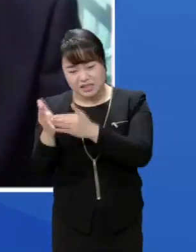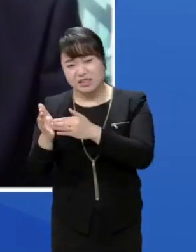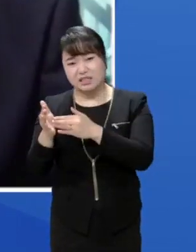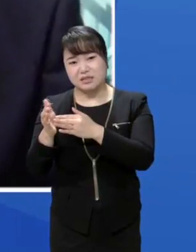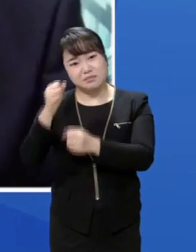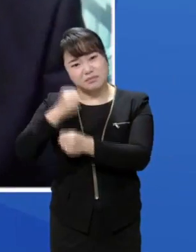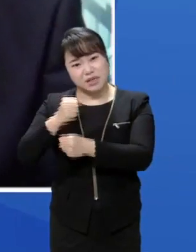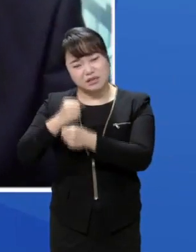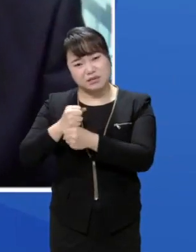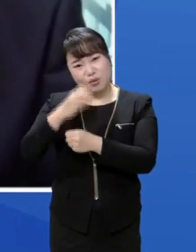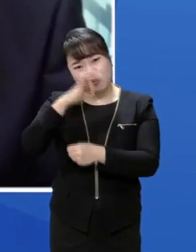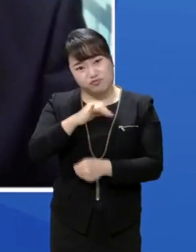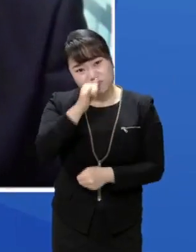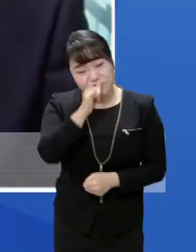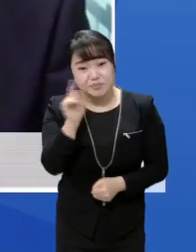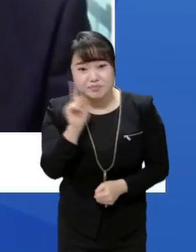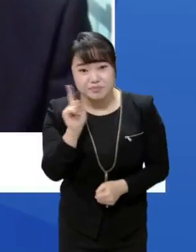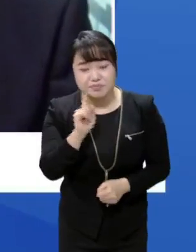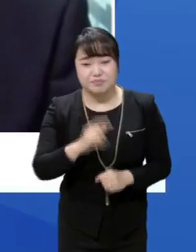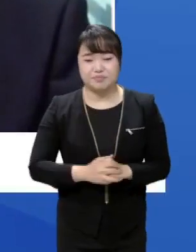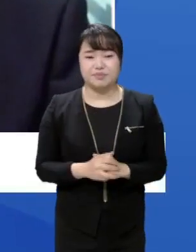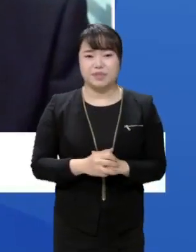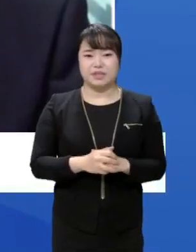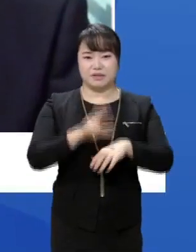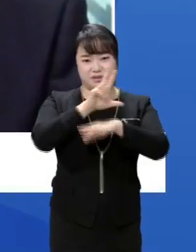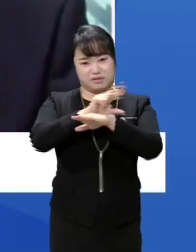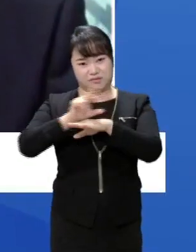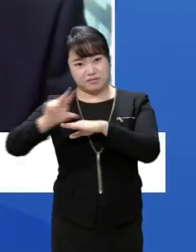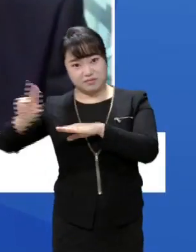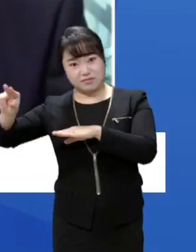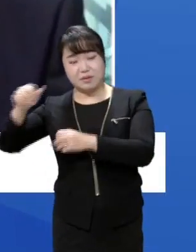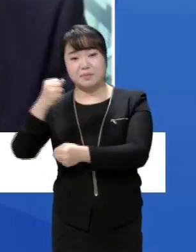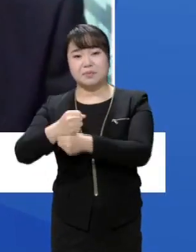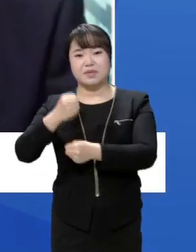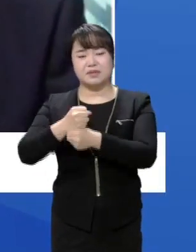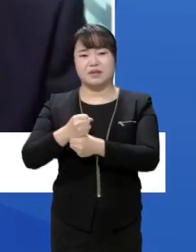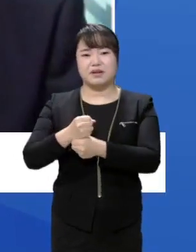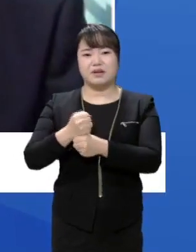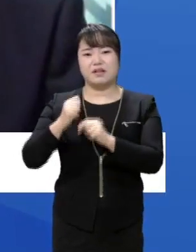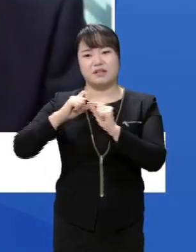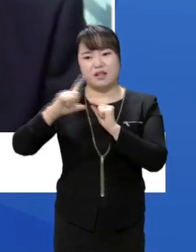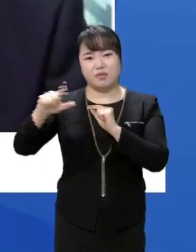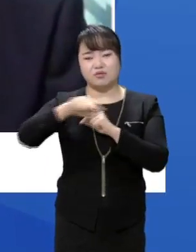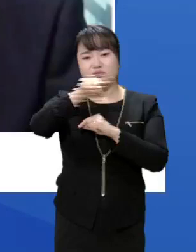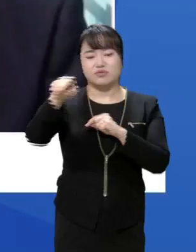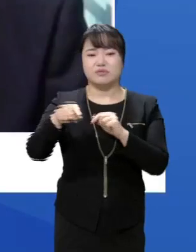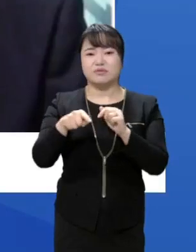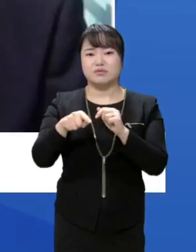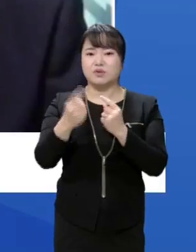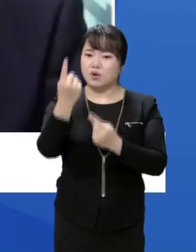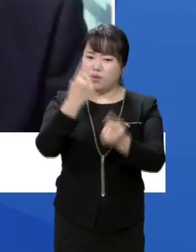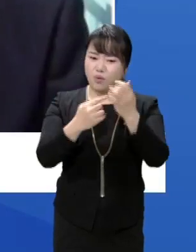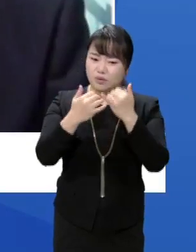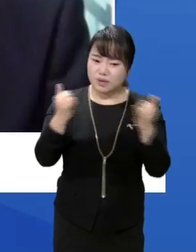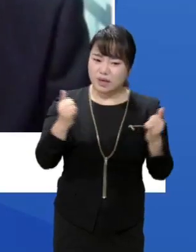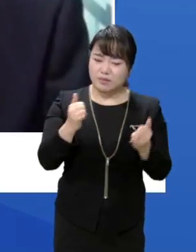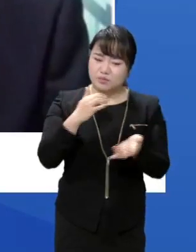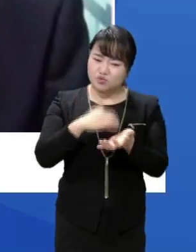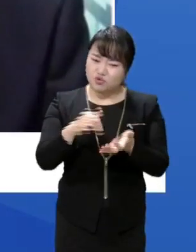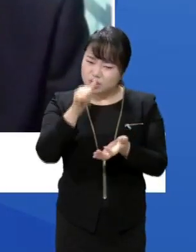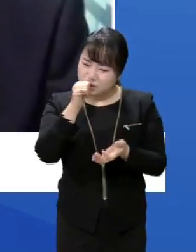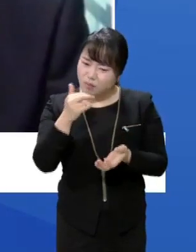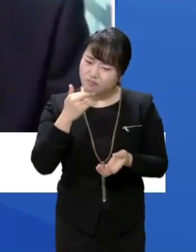싶습니다. 어떻게 보시나요? 경전철에 대해서는 전반적으로 수요에 대한 논란이 있습니다.